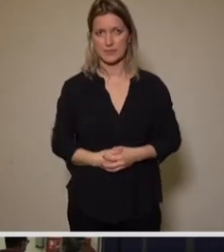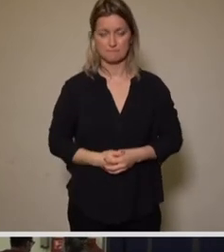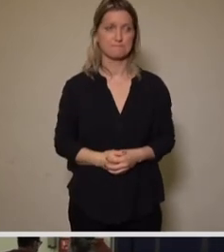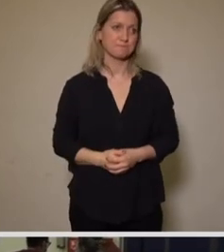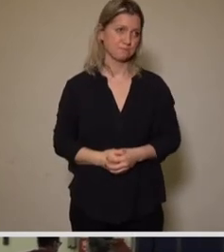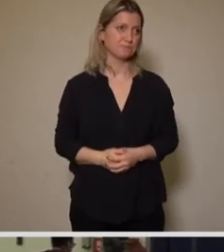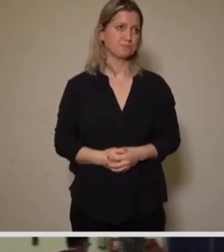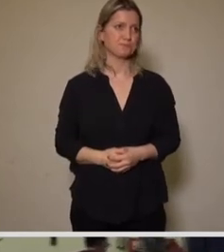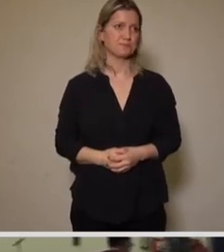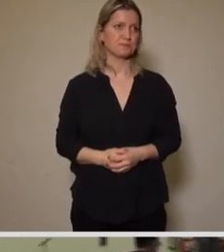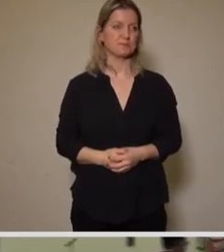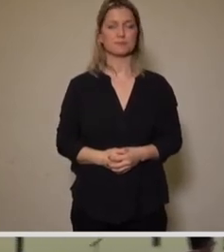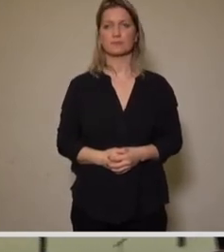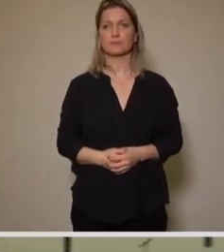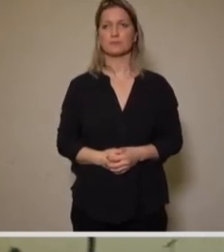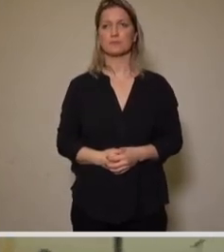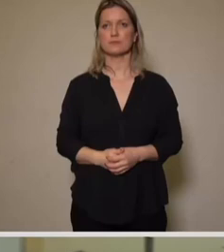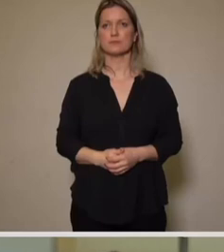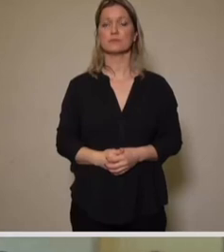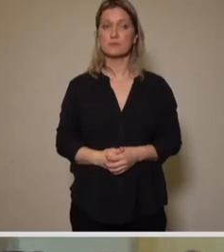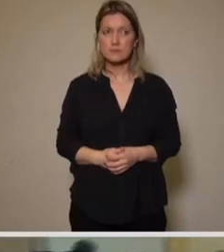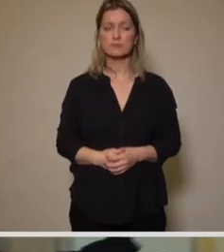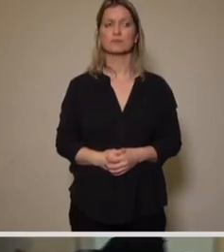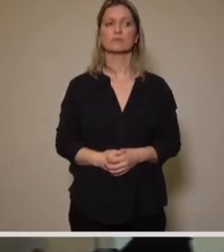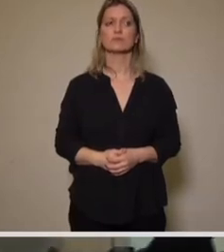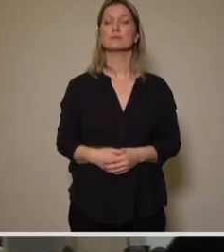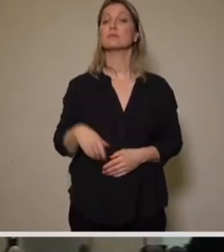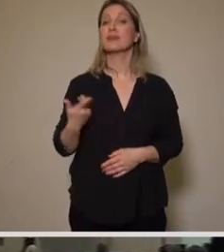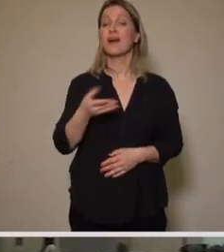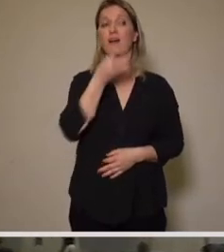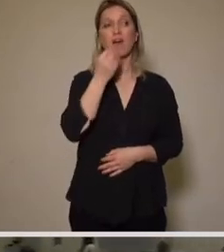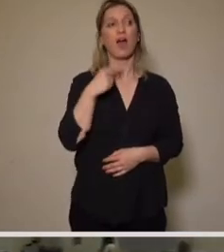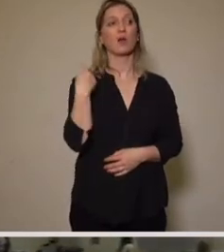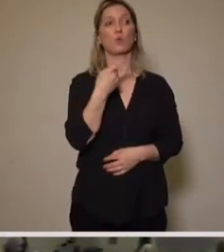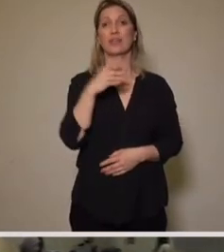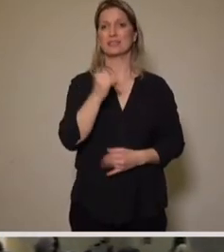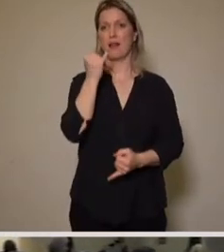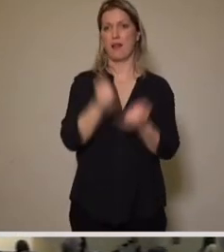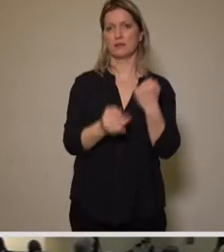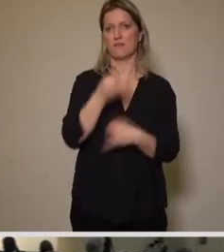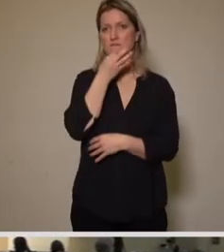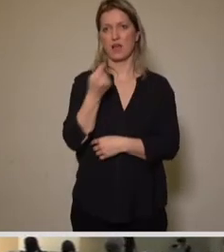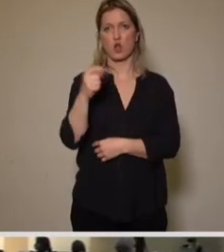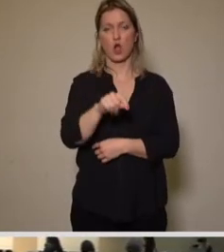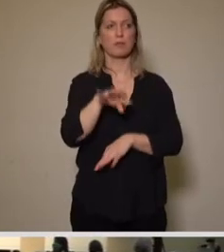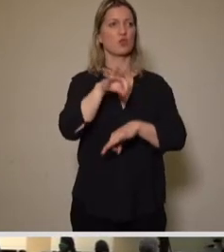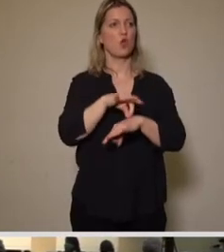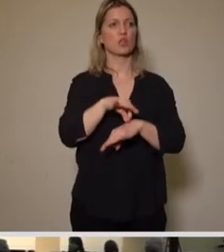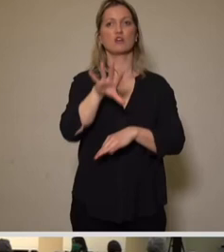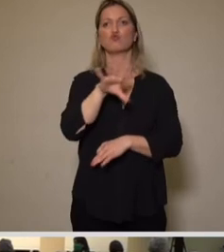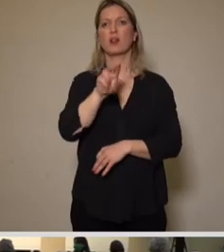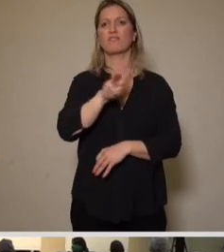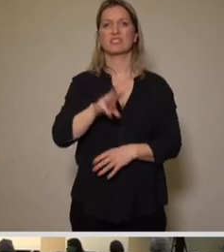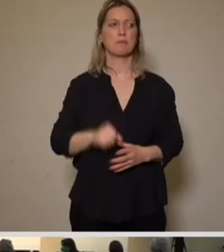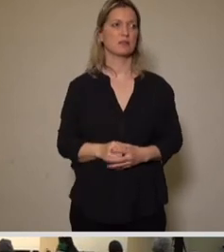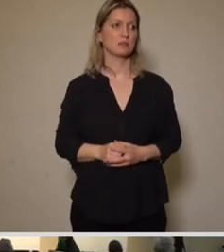Vielen Dank. Wir kommen damit zum Abschluss der Fragerunde. Zur letzten Frage, Herr Dr. Schulte-Wissermann. Bitte sehr.